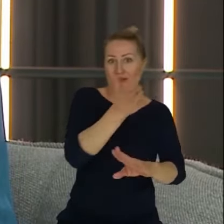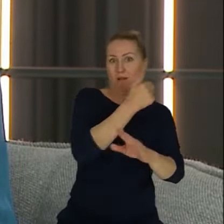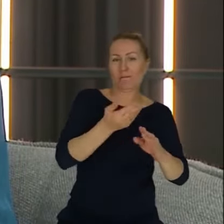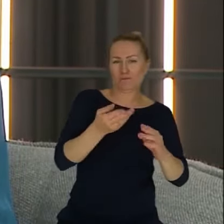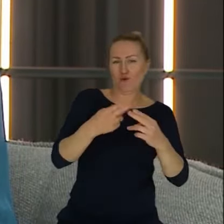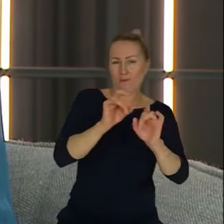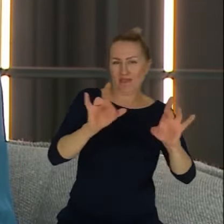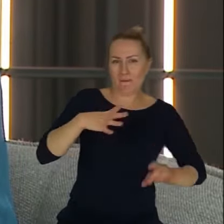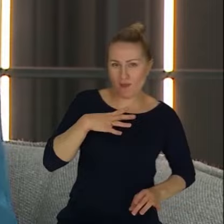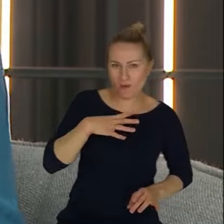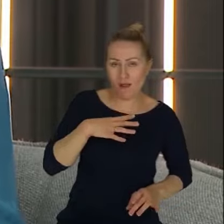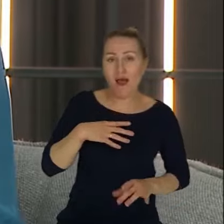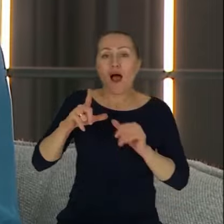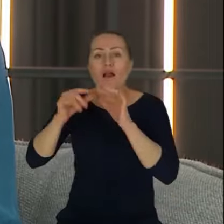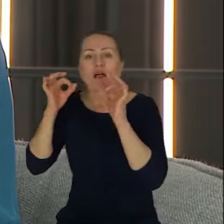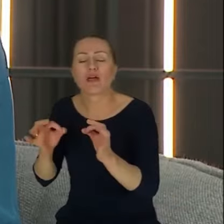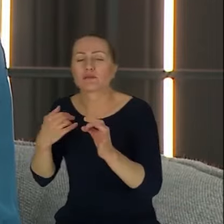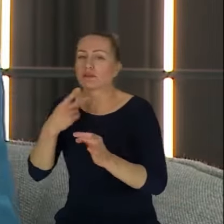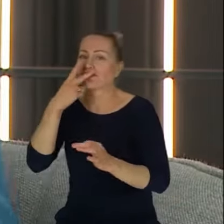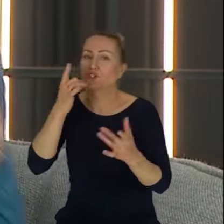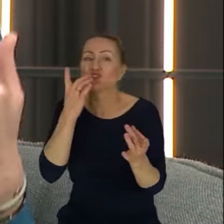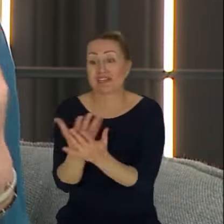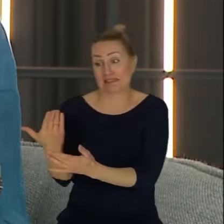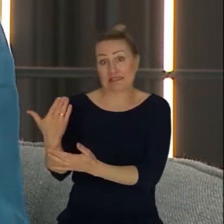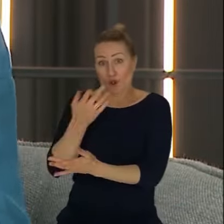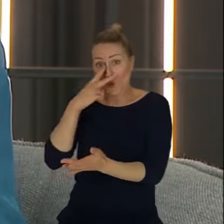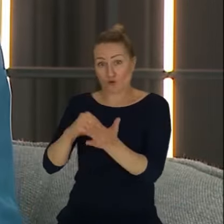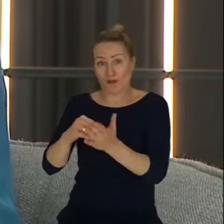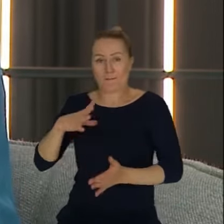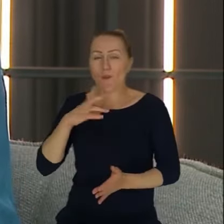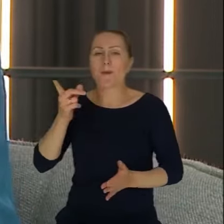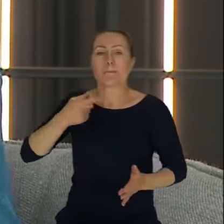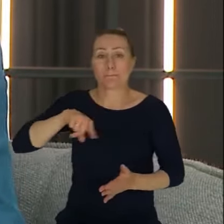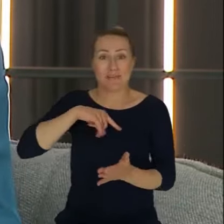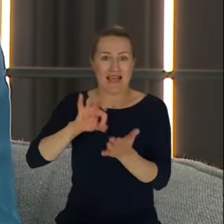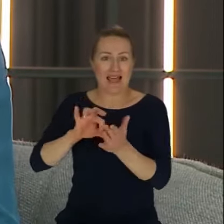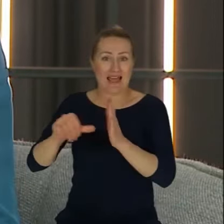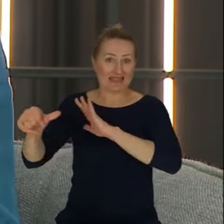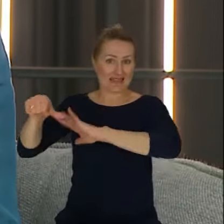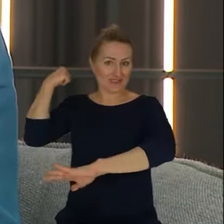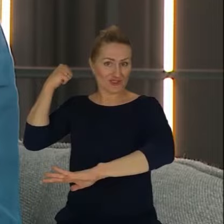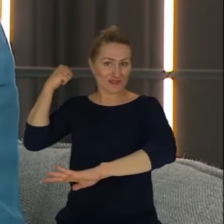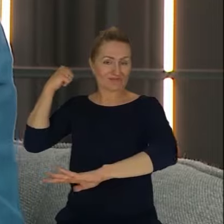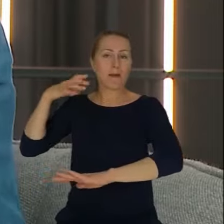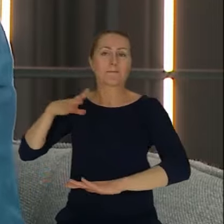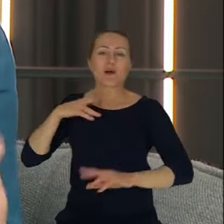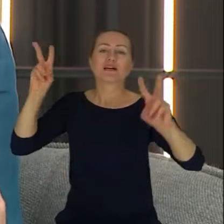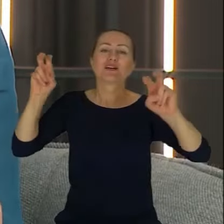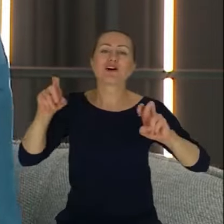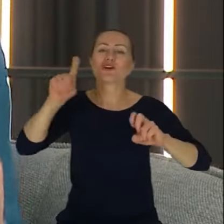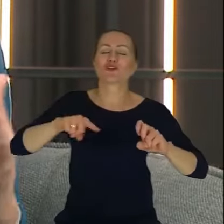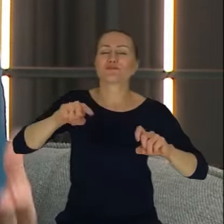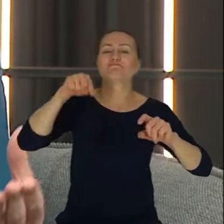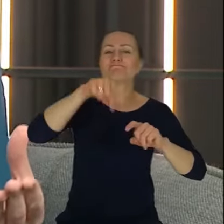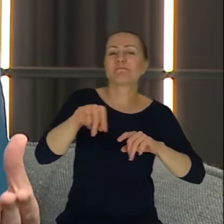teraz też to doświadczenie bardzo świeże u nas w firmie, bo my jesteśmy właśnie tydzień po takim Office Week, gdzie zaprosiliśmy wszystkich naszych